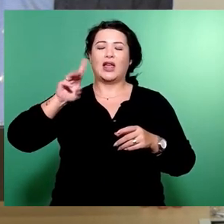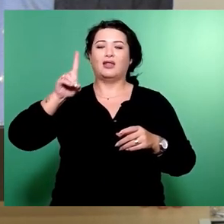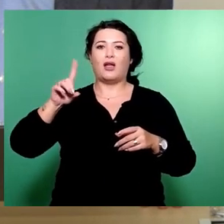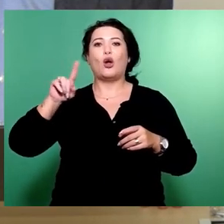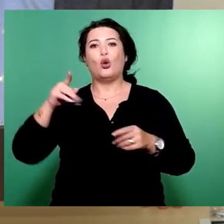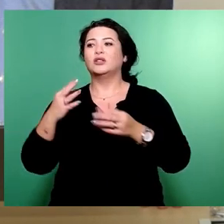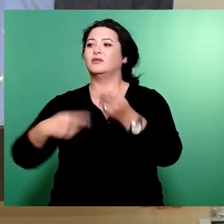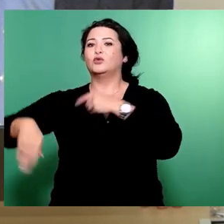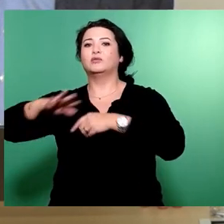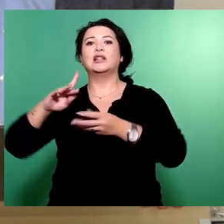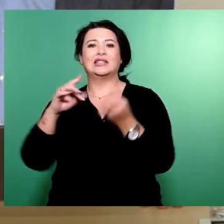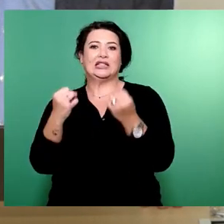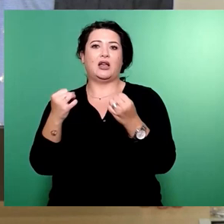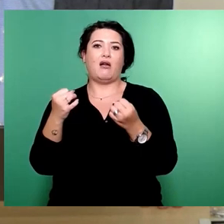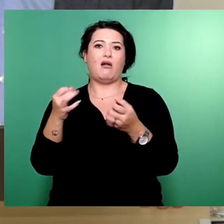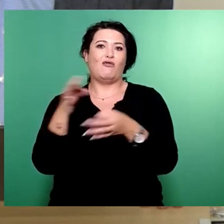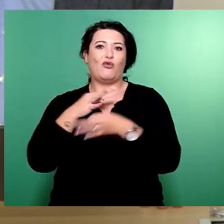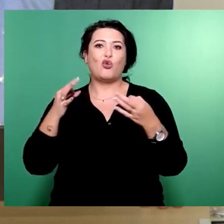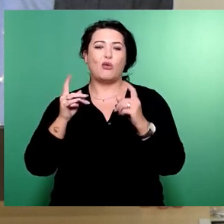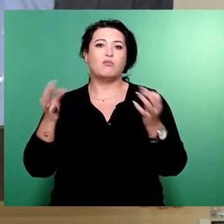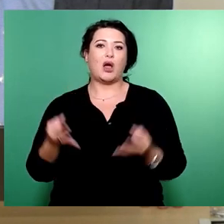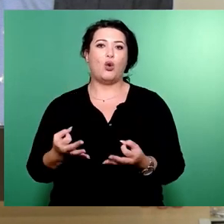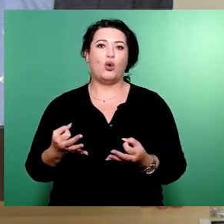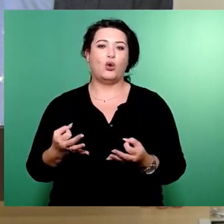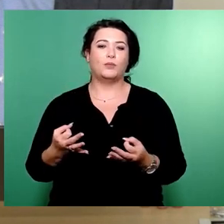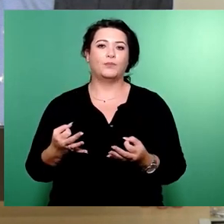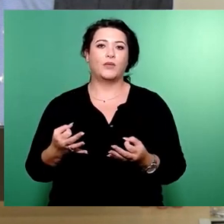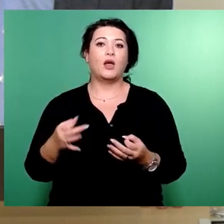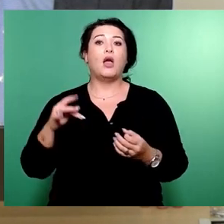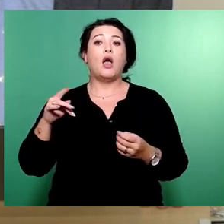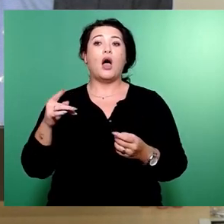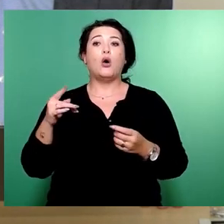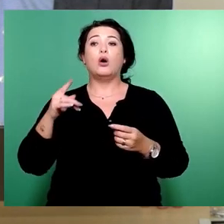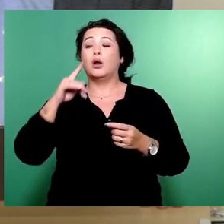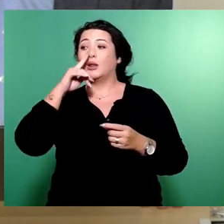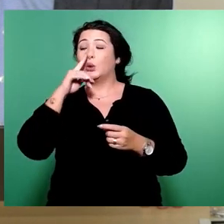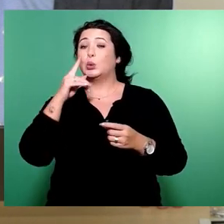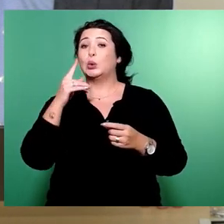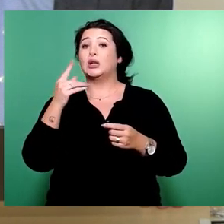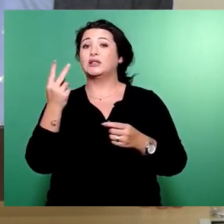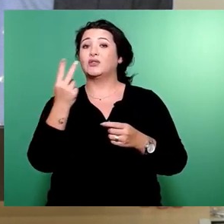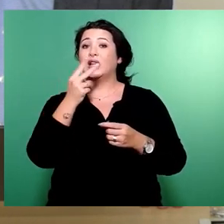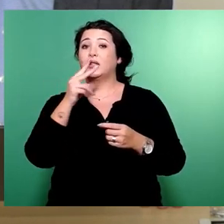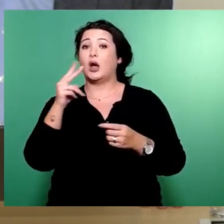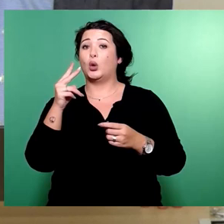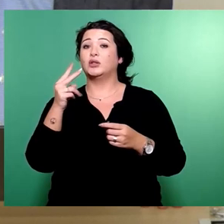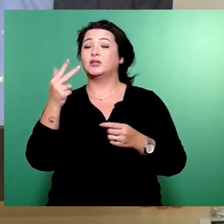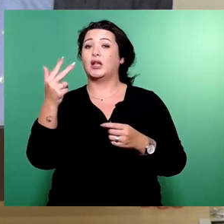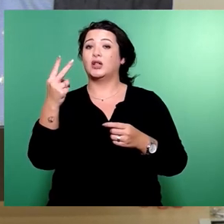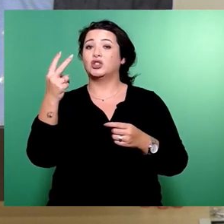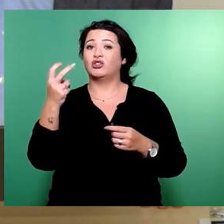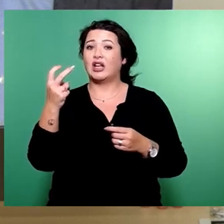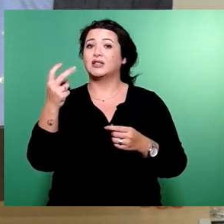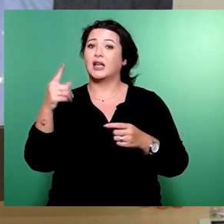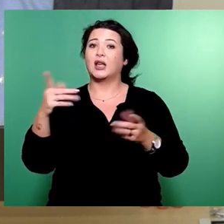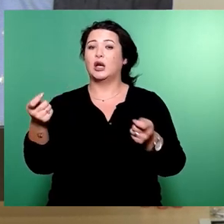Die Finanzierung der Dresdner Beta GmbH wird heute auch nur für das Jahr 2023 beschlossen.